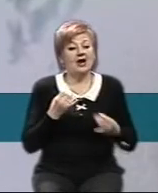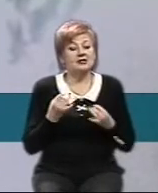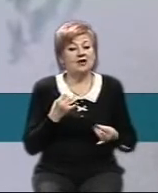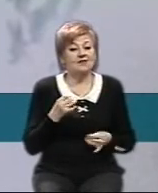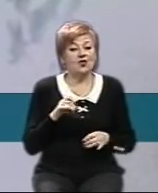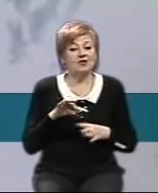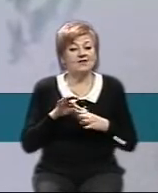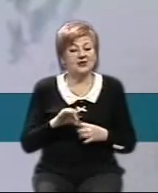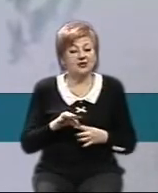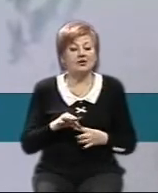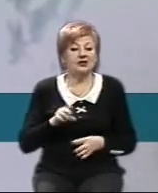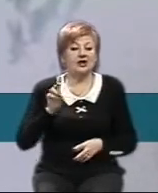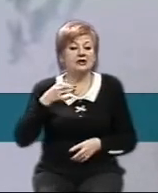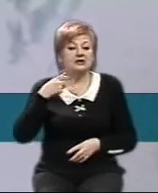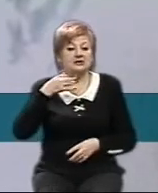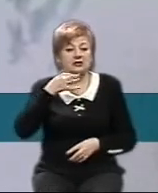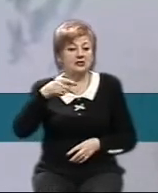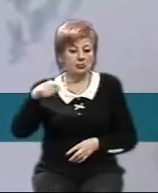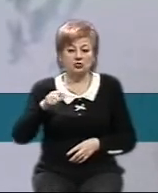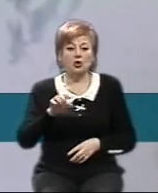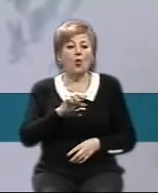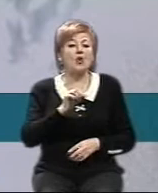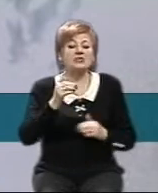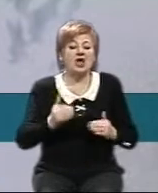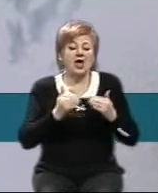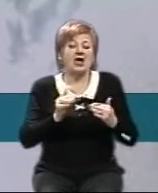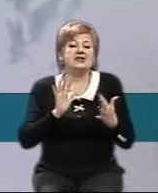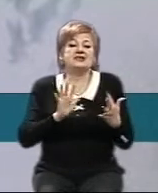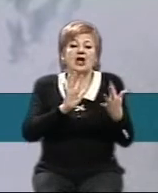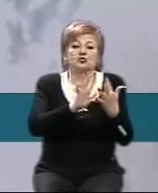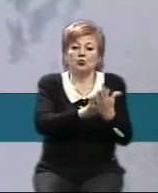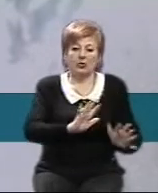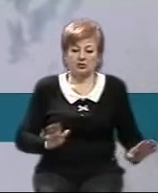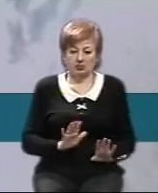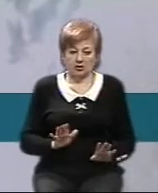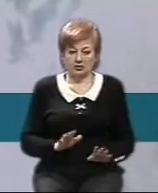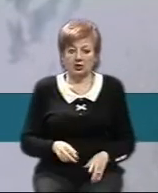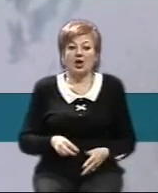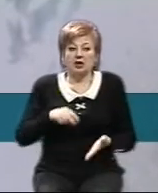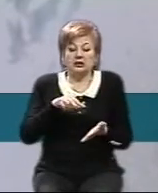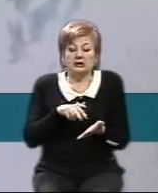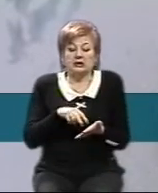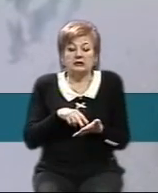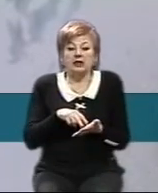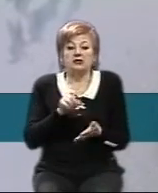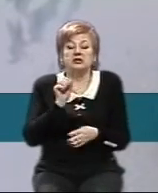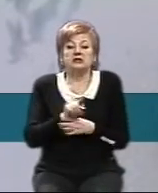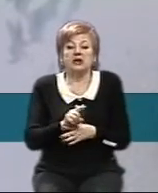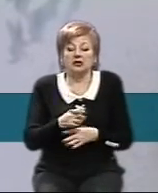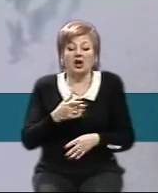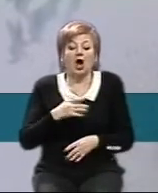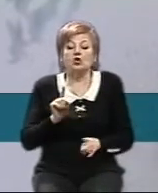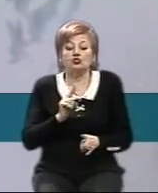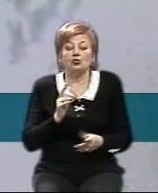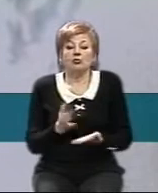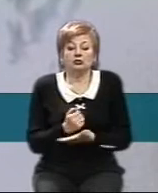сказав президент, мова не йде про наступальні дії. Не ставиться завдання, що ми хочемо досягти шляхом введення